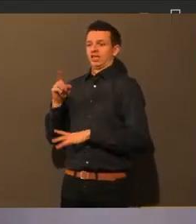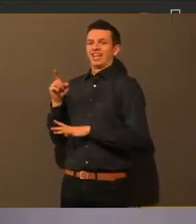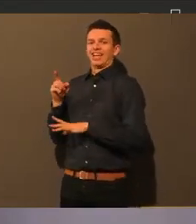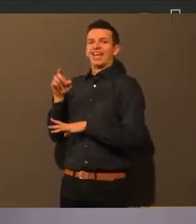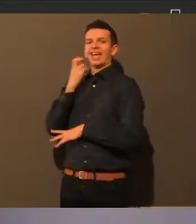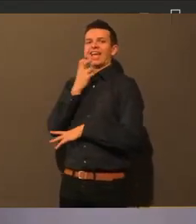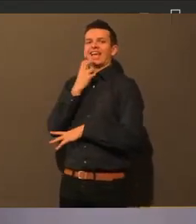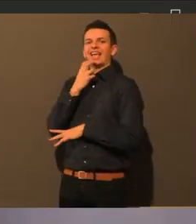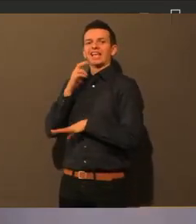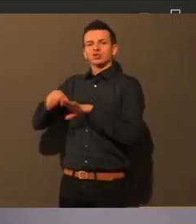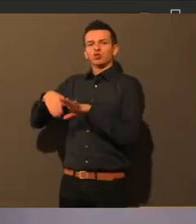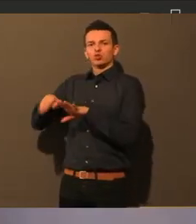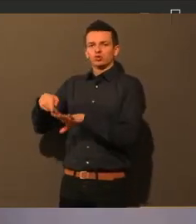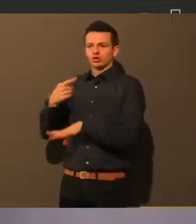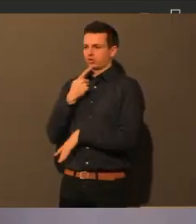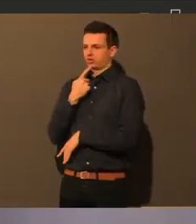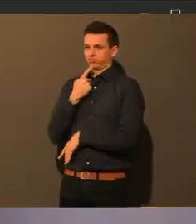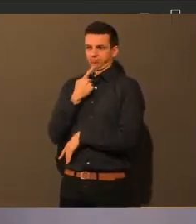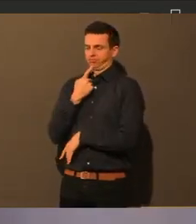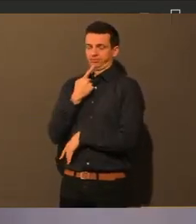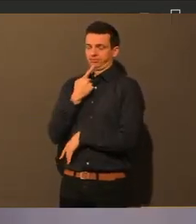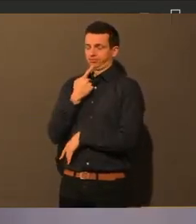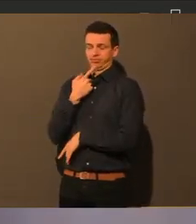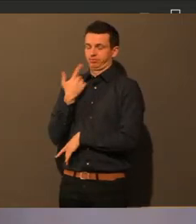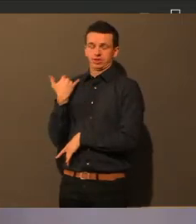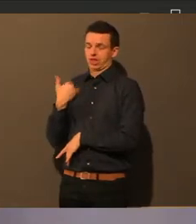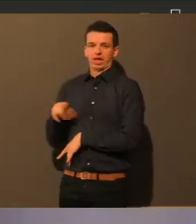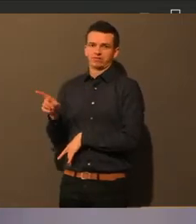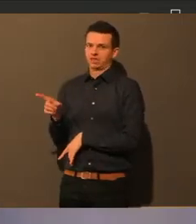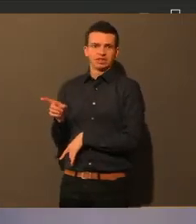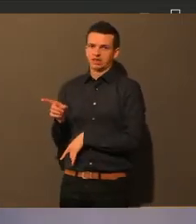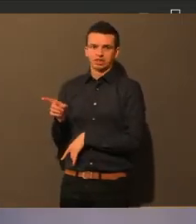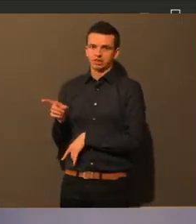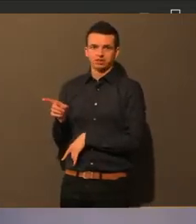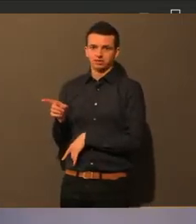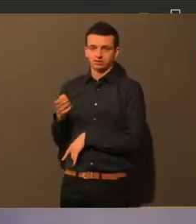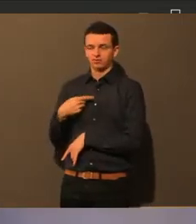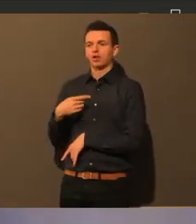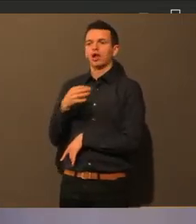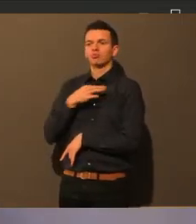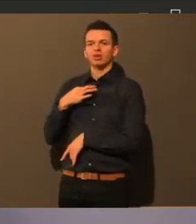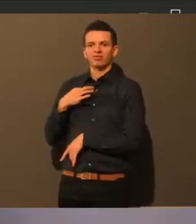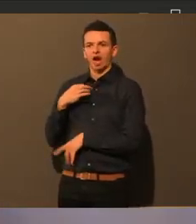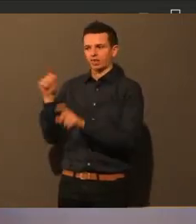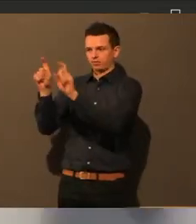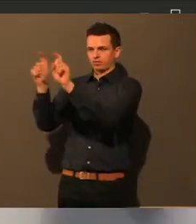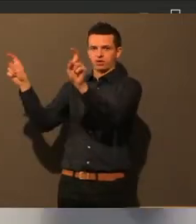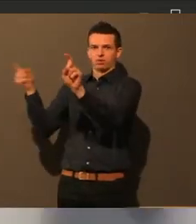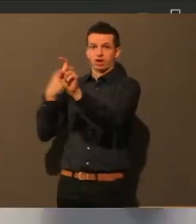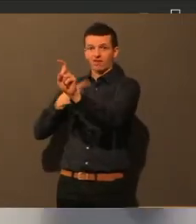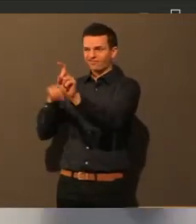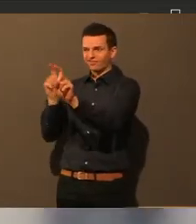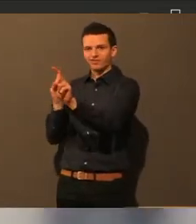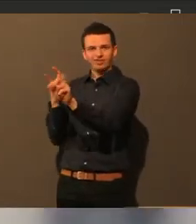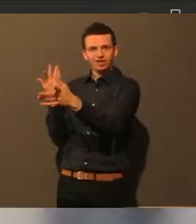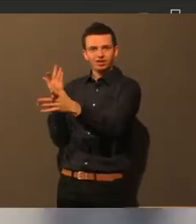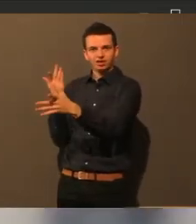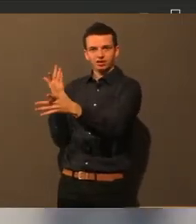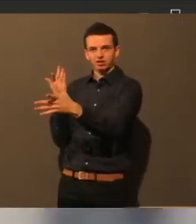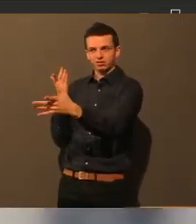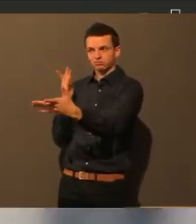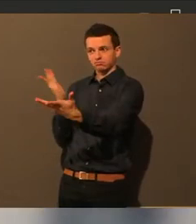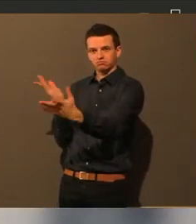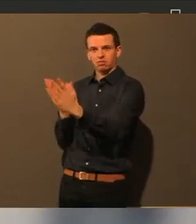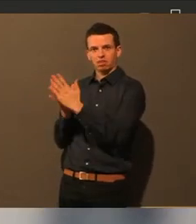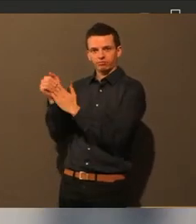Fußgängerzone, da geht es immer um Verkehrssicherheit, da geht es immer um die Frage, dass die Fußgänger ansonsten auch entsprechend